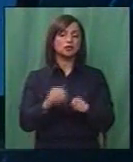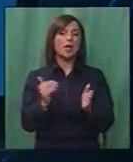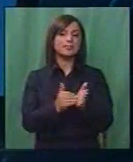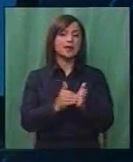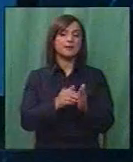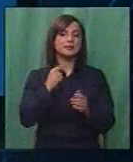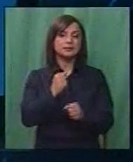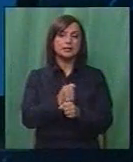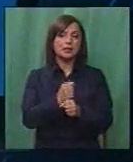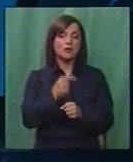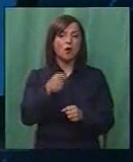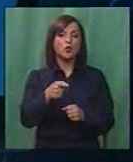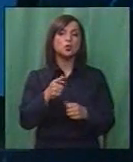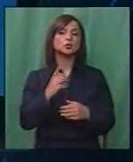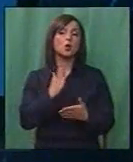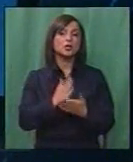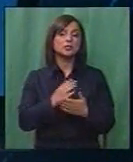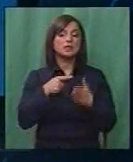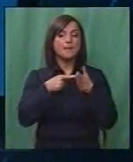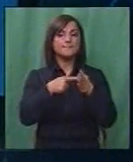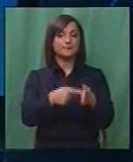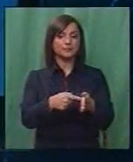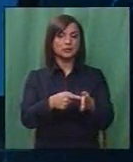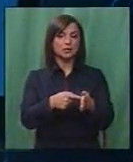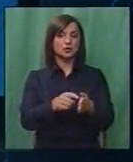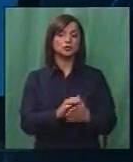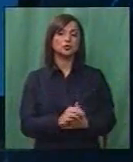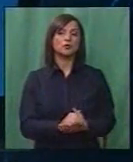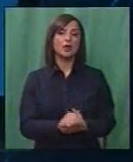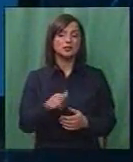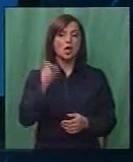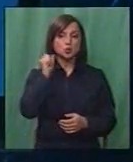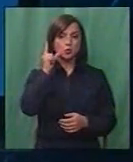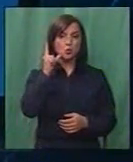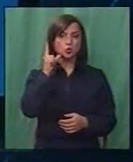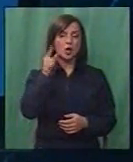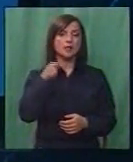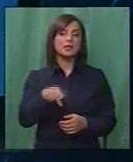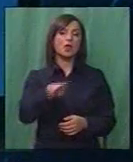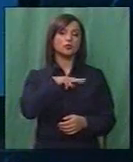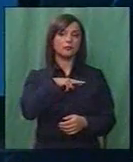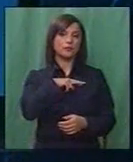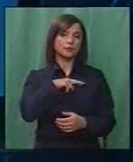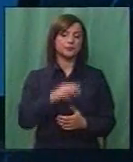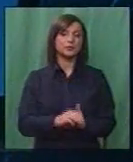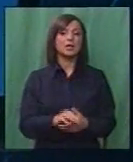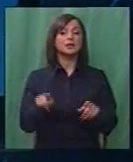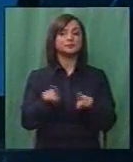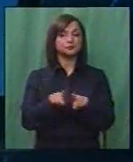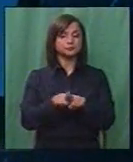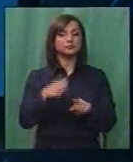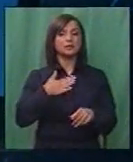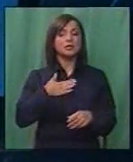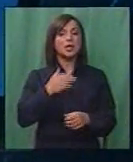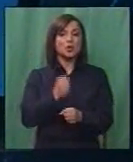треба да се интервенира, односно да се укажува на случајот на надлежните. Истото,